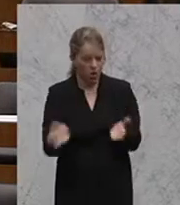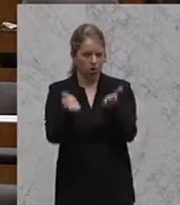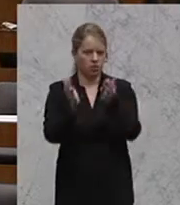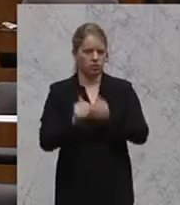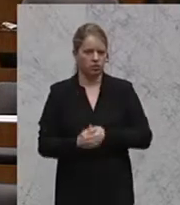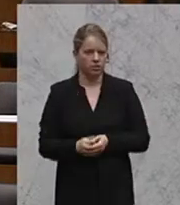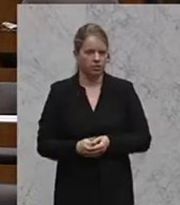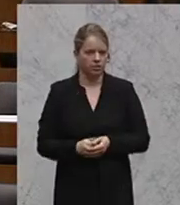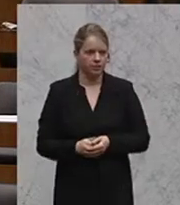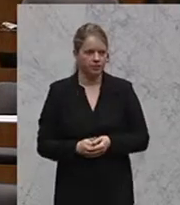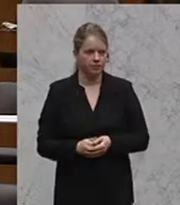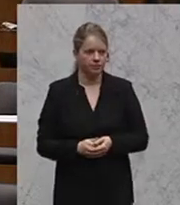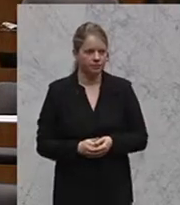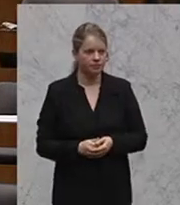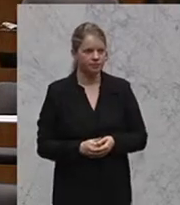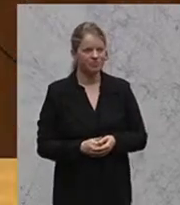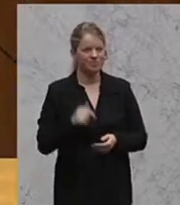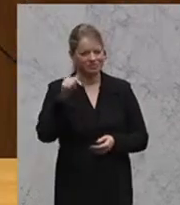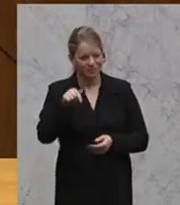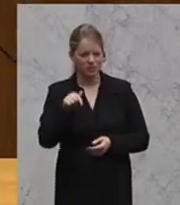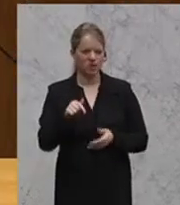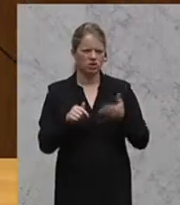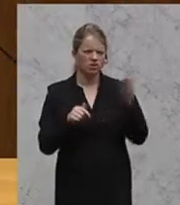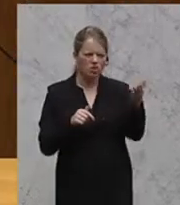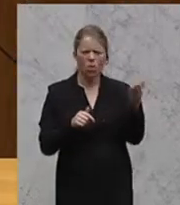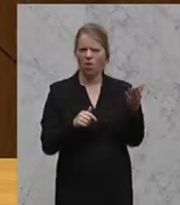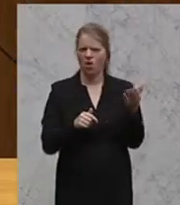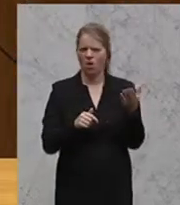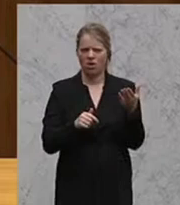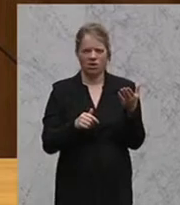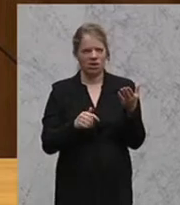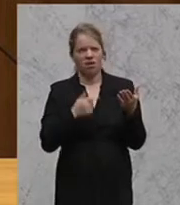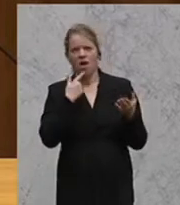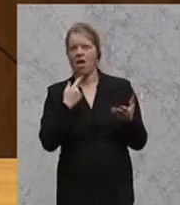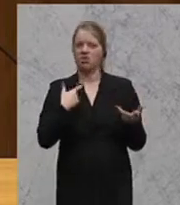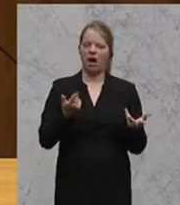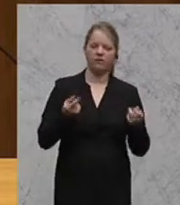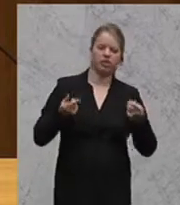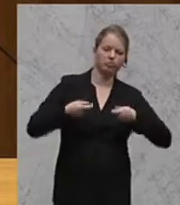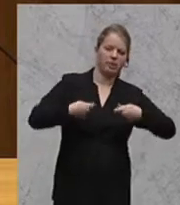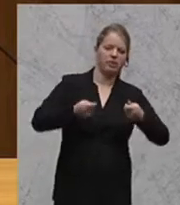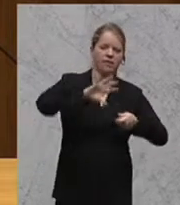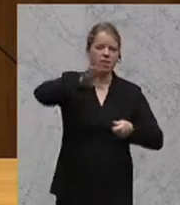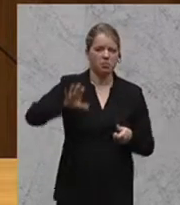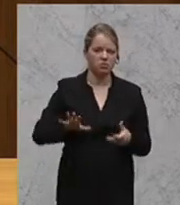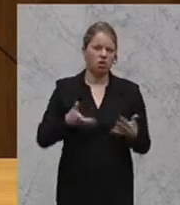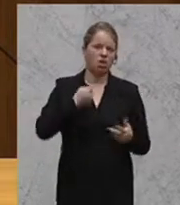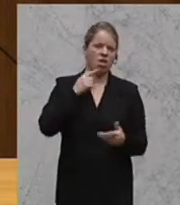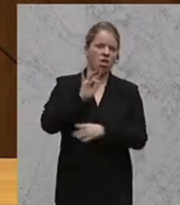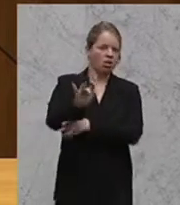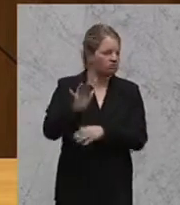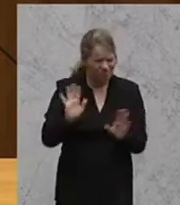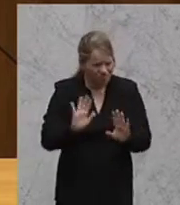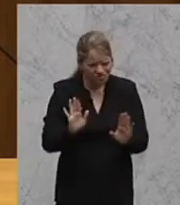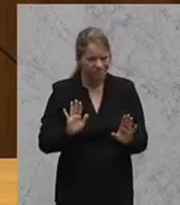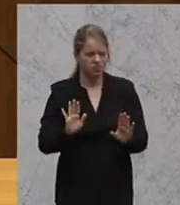Ja, das ist wie gesagt unverantwortlich, das ist Spendierföderalismus abzutun. Und gerade in diesem Bereich wird sorgsam mit Steuergeldern